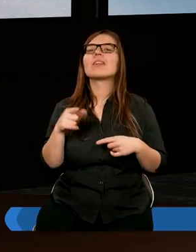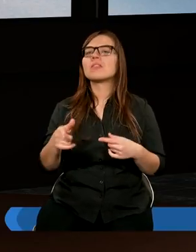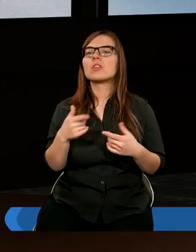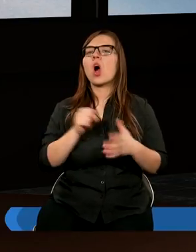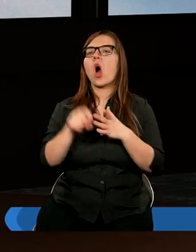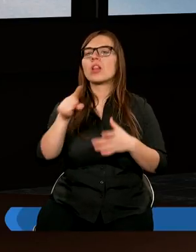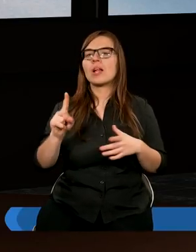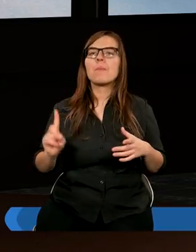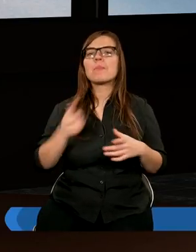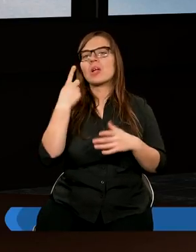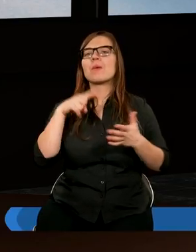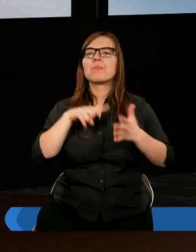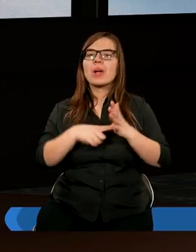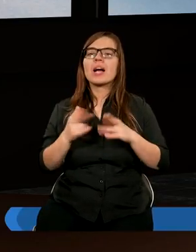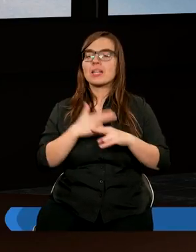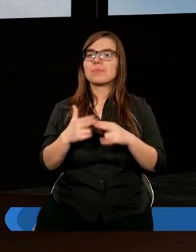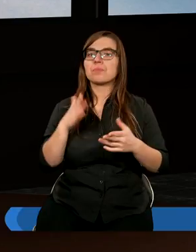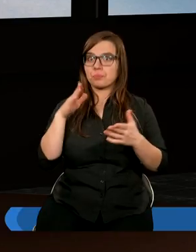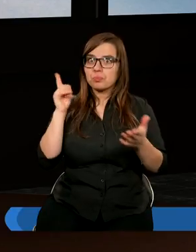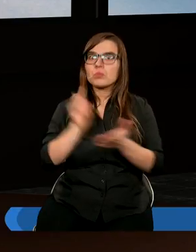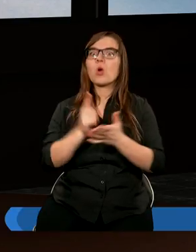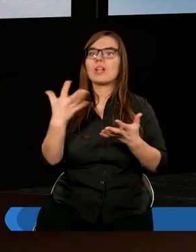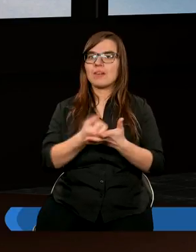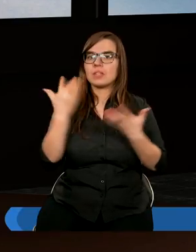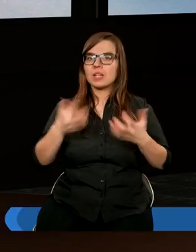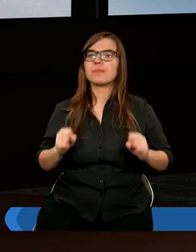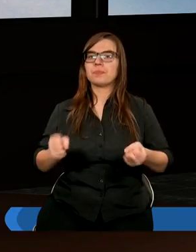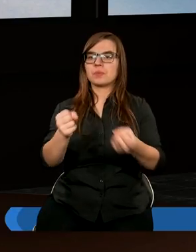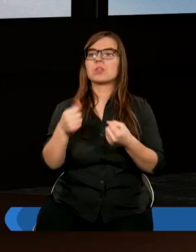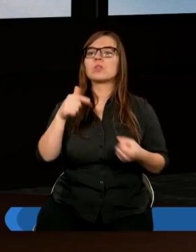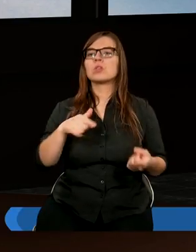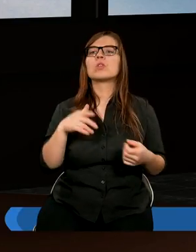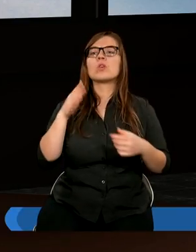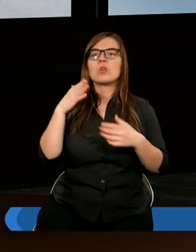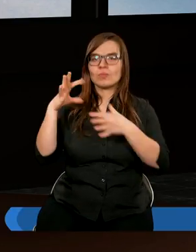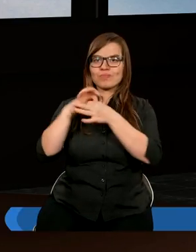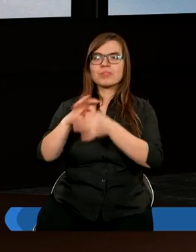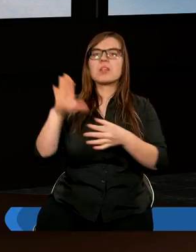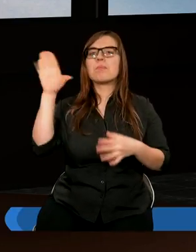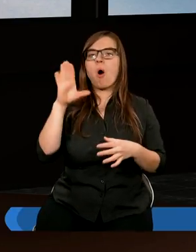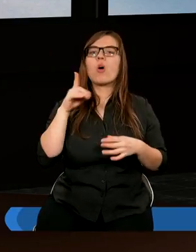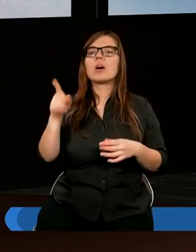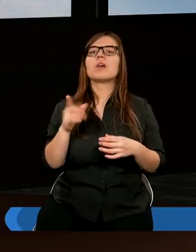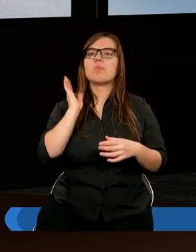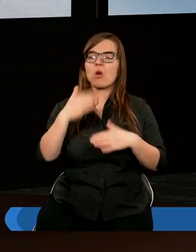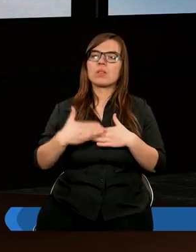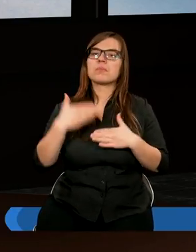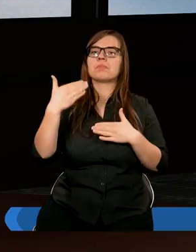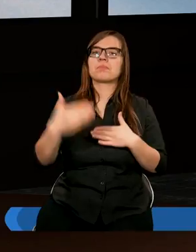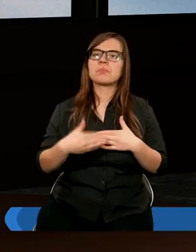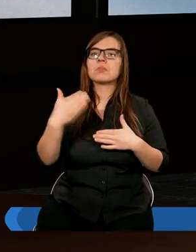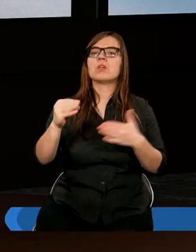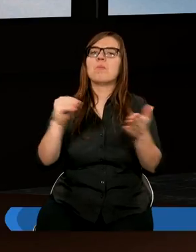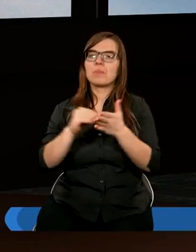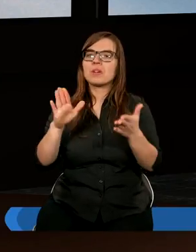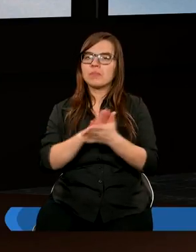od tego pierwszego razu, kiedy się pokona swoją słabość, zaczyna się droga z Panem Bogiem. Potem z tego się robi